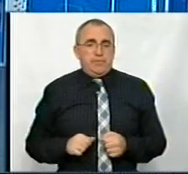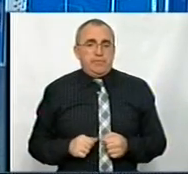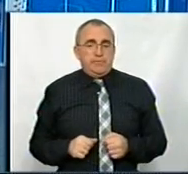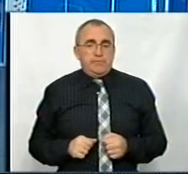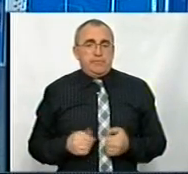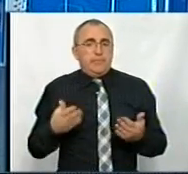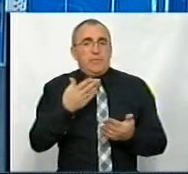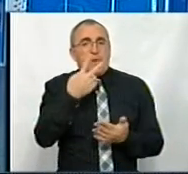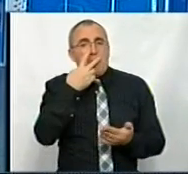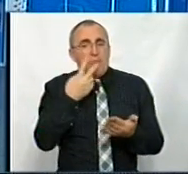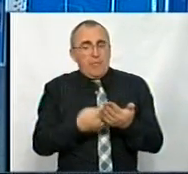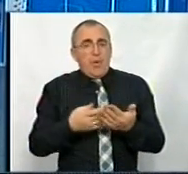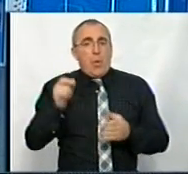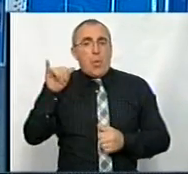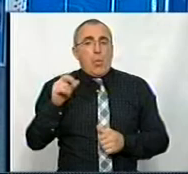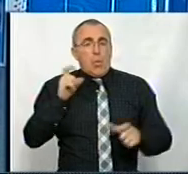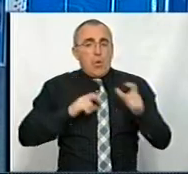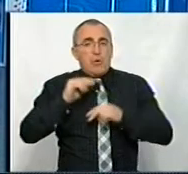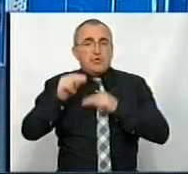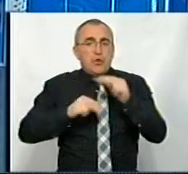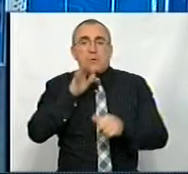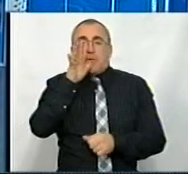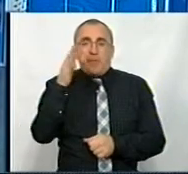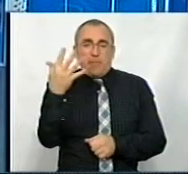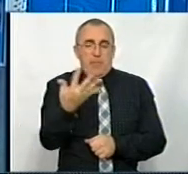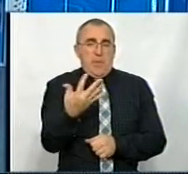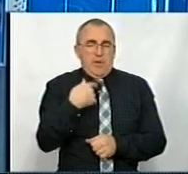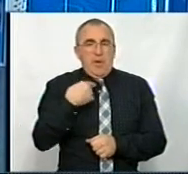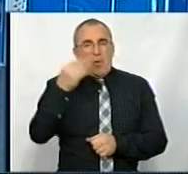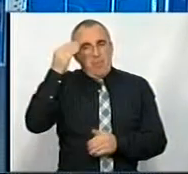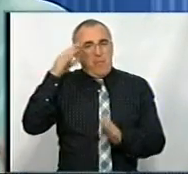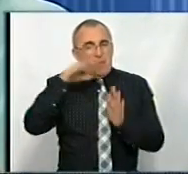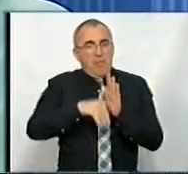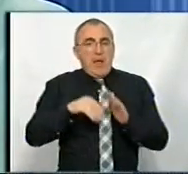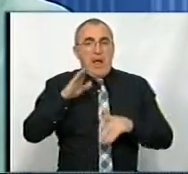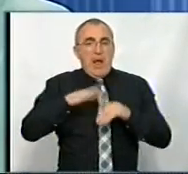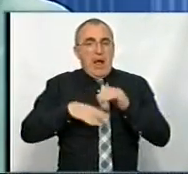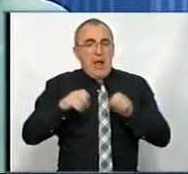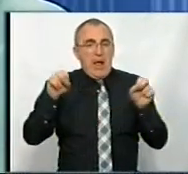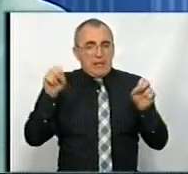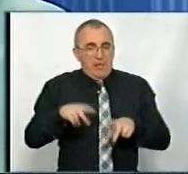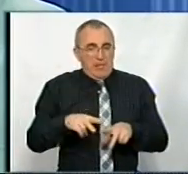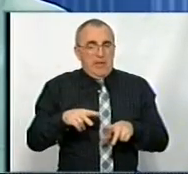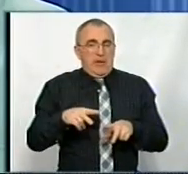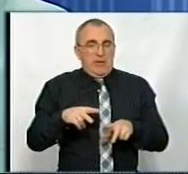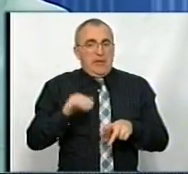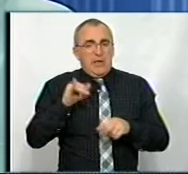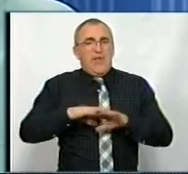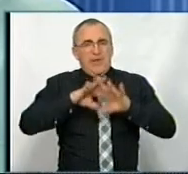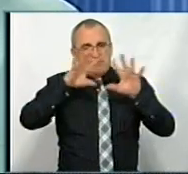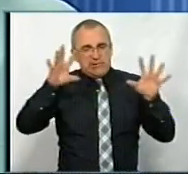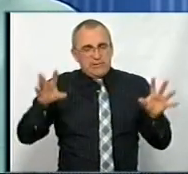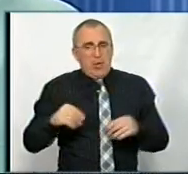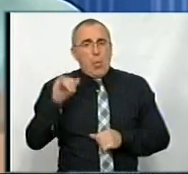Яким ви бачите університет через 5 років? Має на увазі і як академічну спільноту університету, так і взагалі